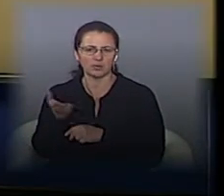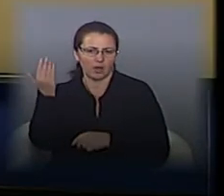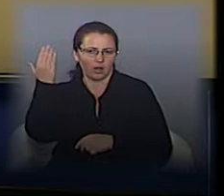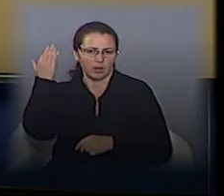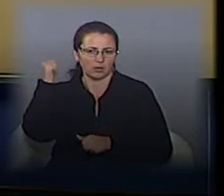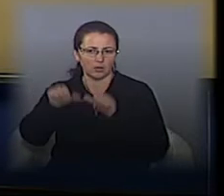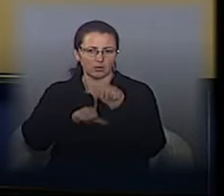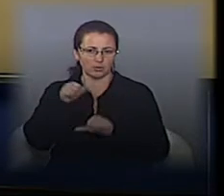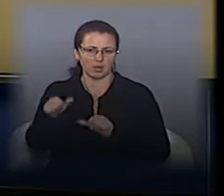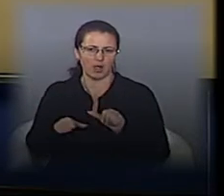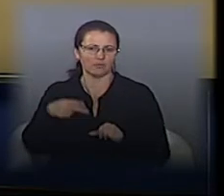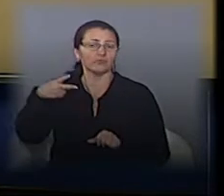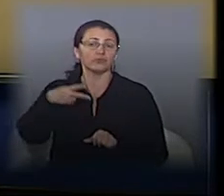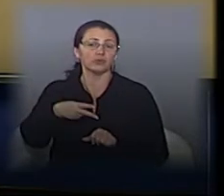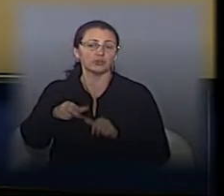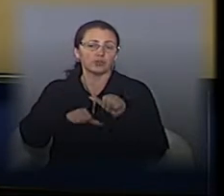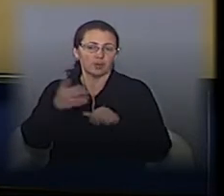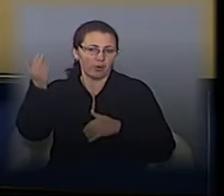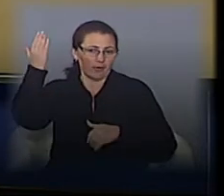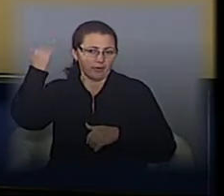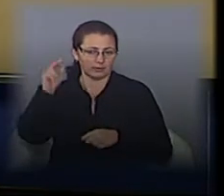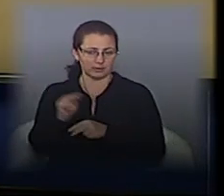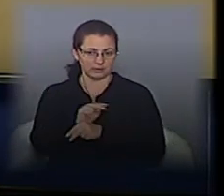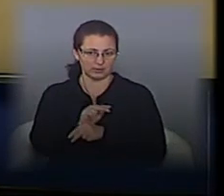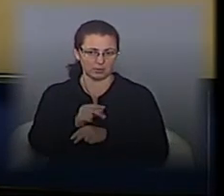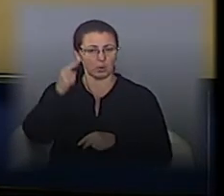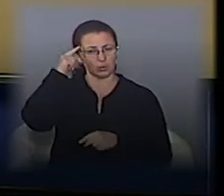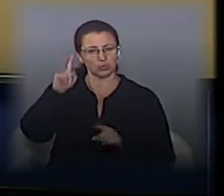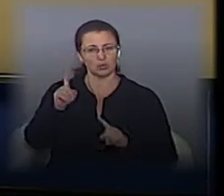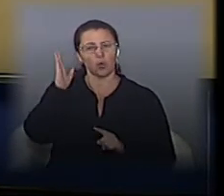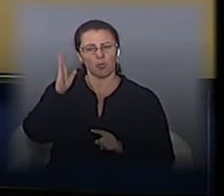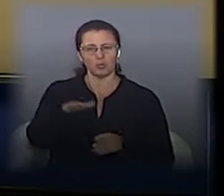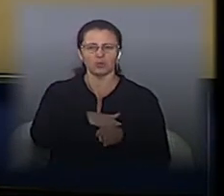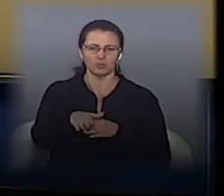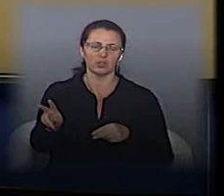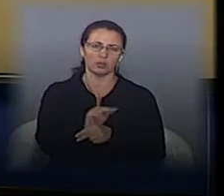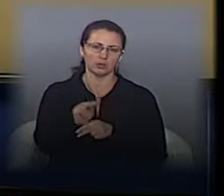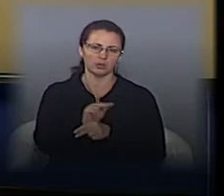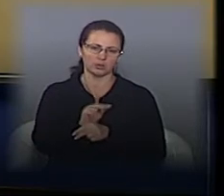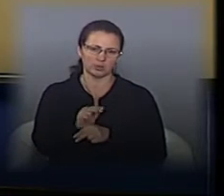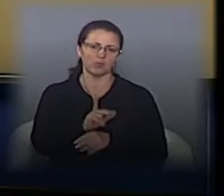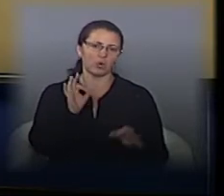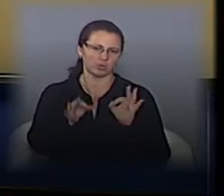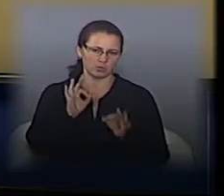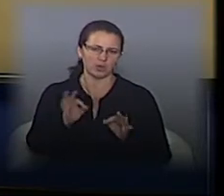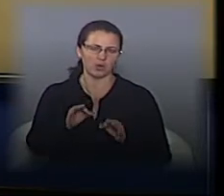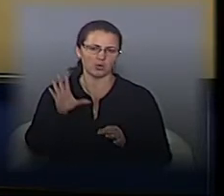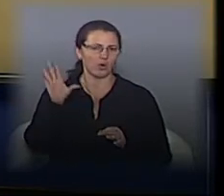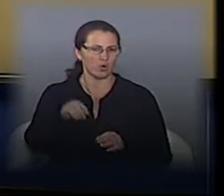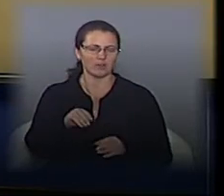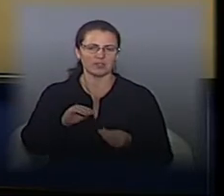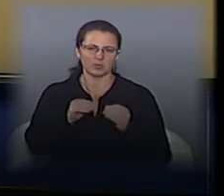в 2000-х ще. Тобто капітальної ремонт цієї вулиці? Я думаю, що вона буде відремонтована поточним ремонтом і всі ті проблеми, які там є, будуть усунуті.